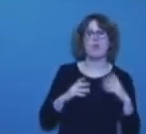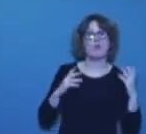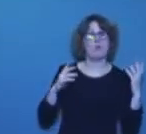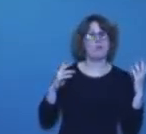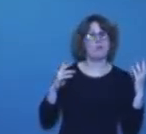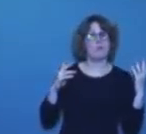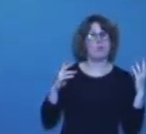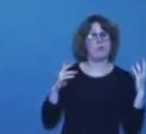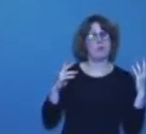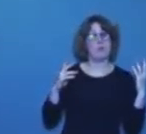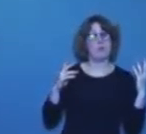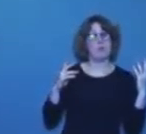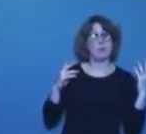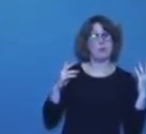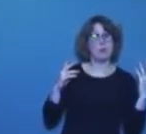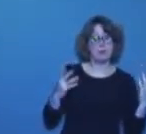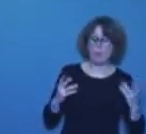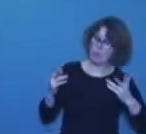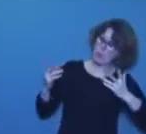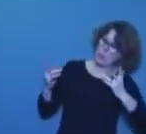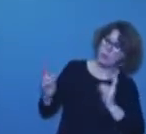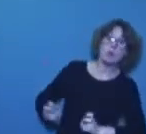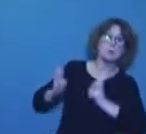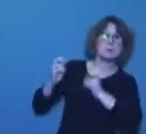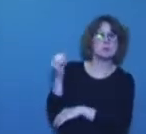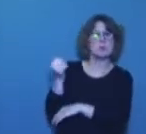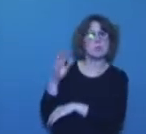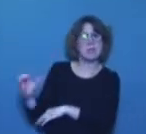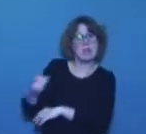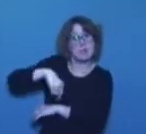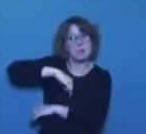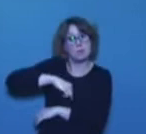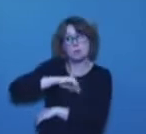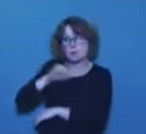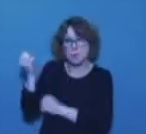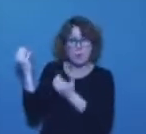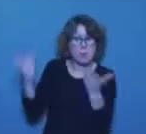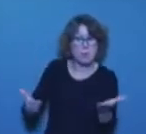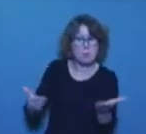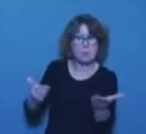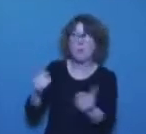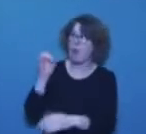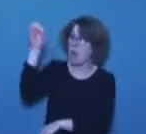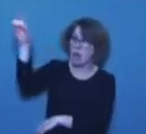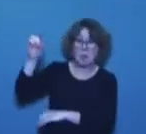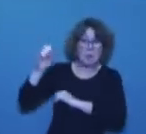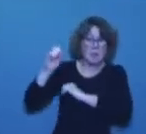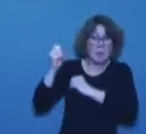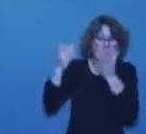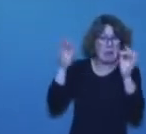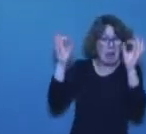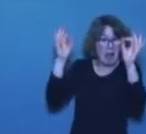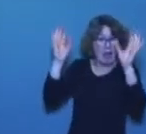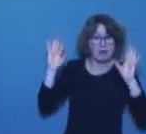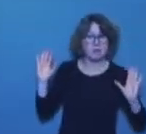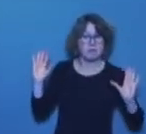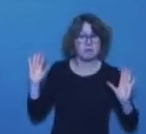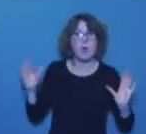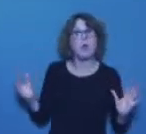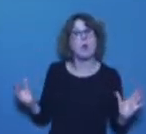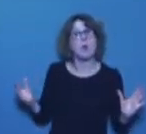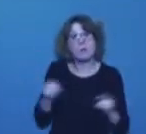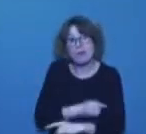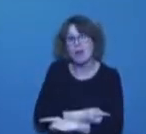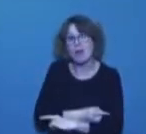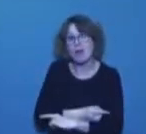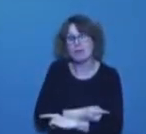plus proposé une augmentation du SMIC. »'est clair, elle ne propose pas d'augmenter le SMIC. Le contraire, je vais